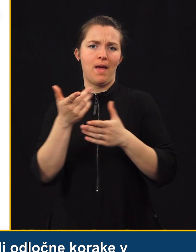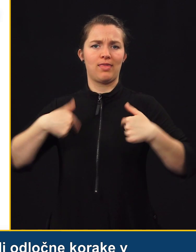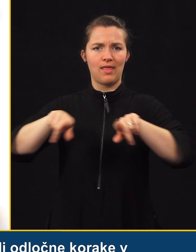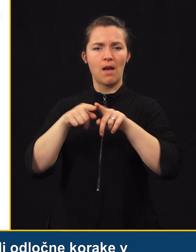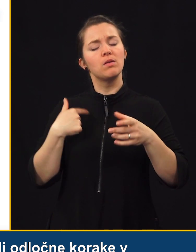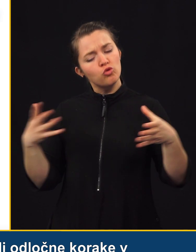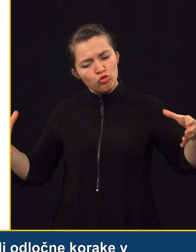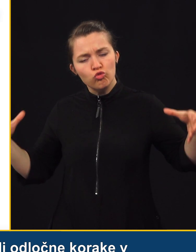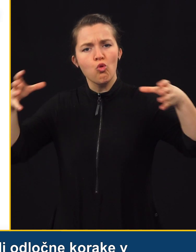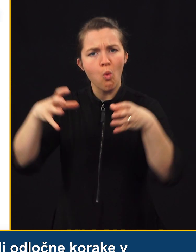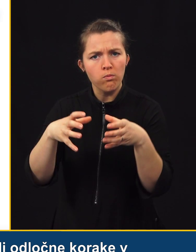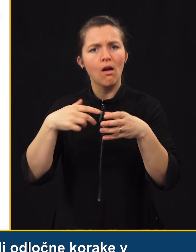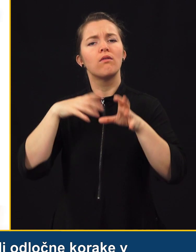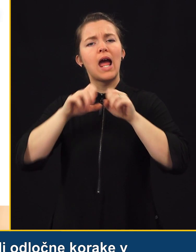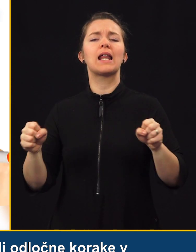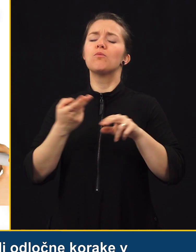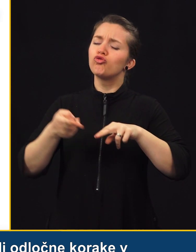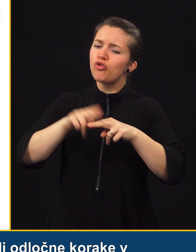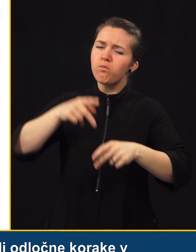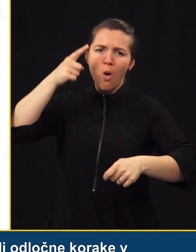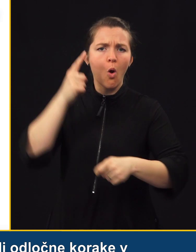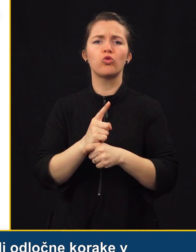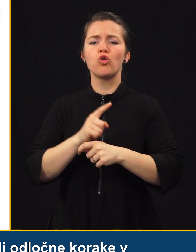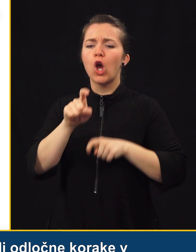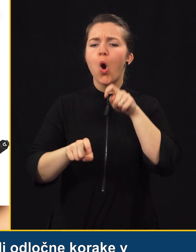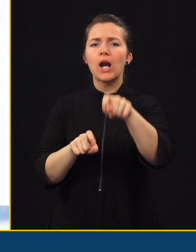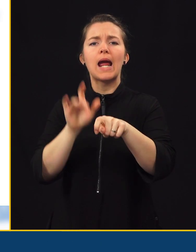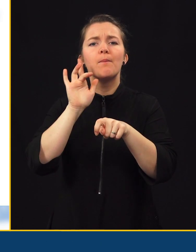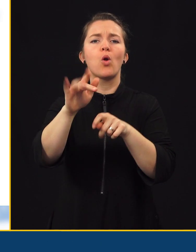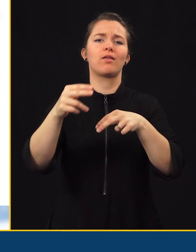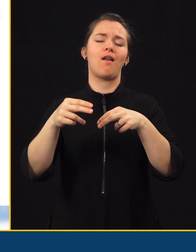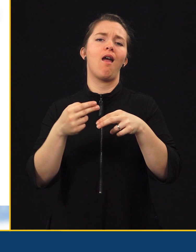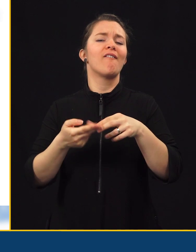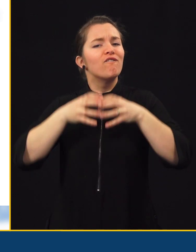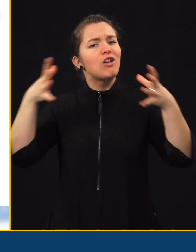skupaj in naredimo še bolj odločne korake v smeri večje prometne varnosti.